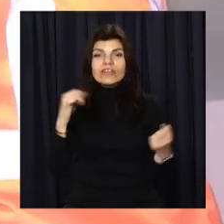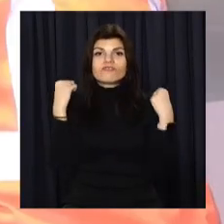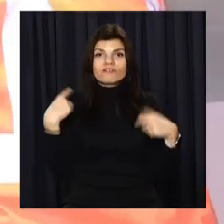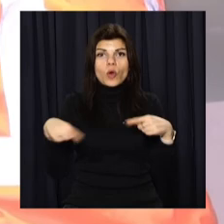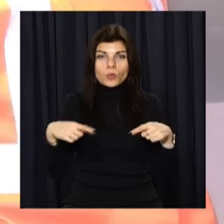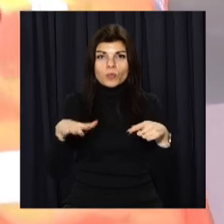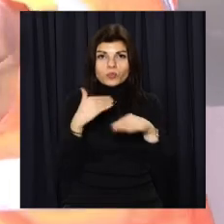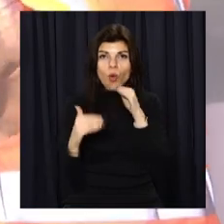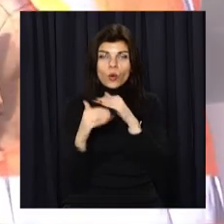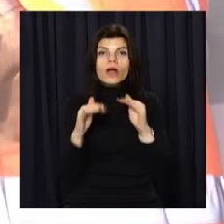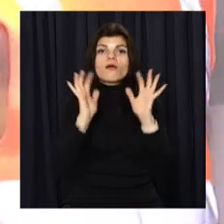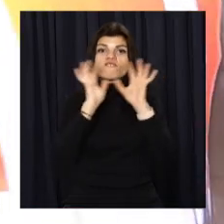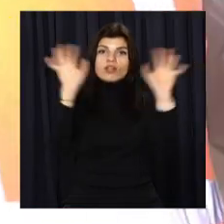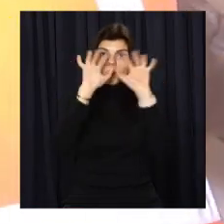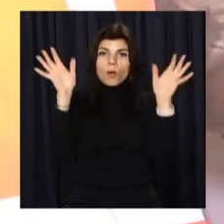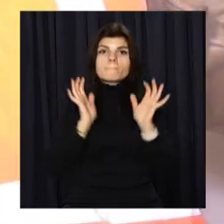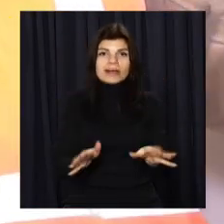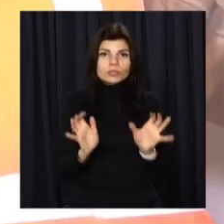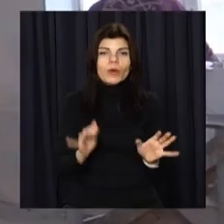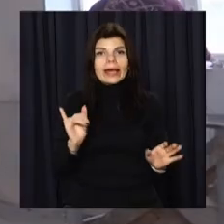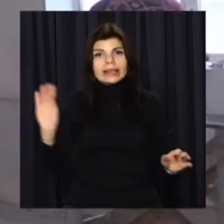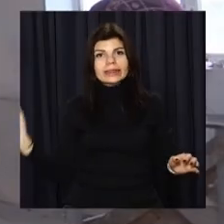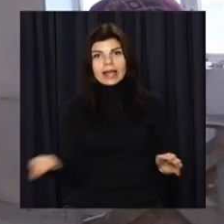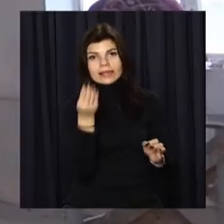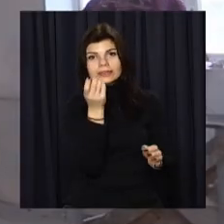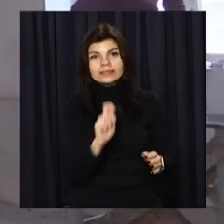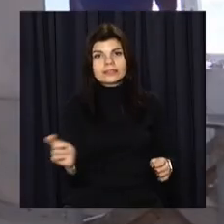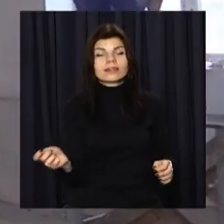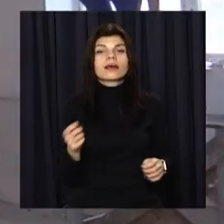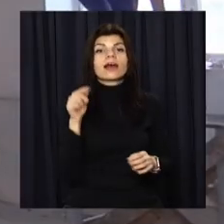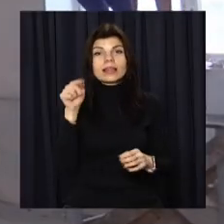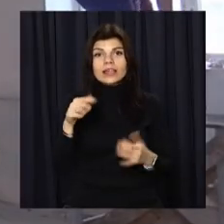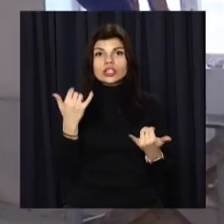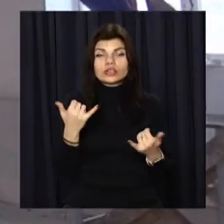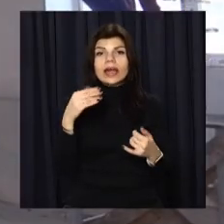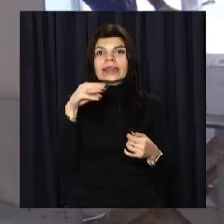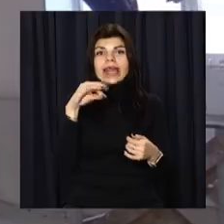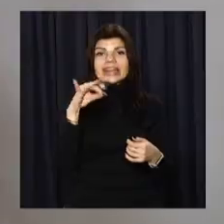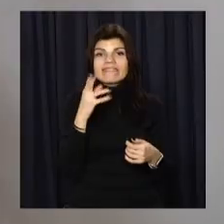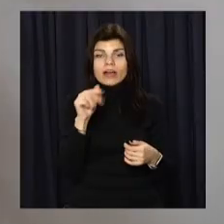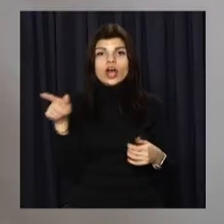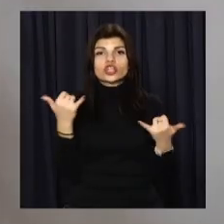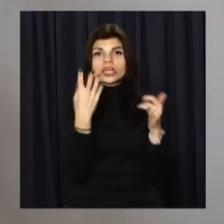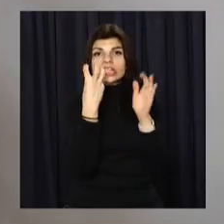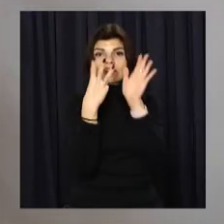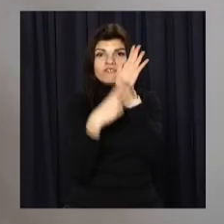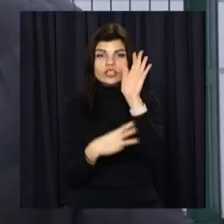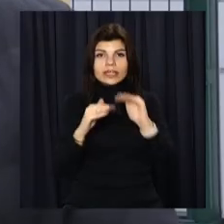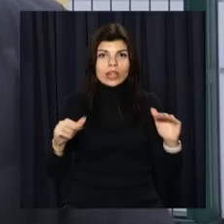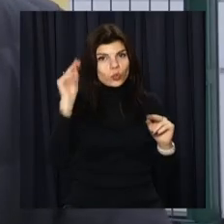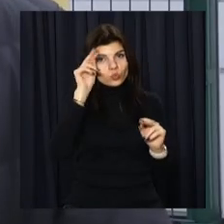та майданчик для волейболу, баскетболу і тенісу. Зараз у Тернівській ДІС США – 380 вихованців.